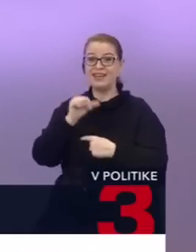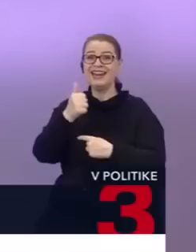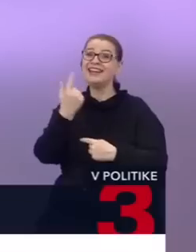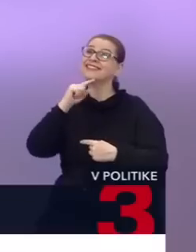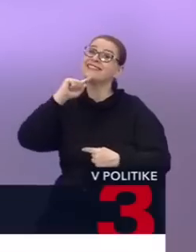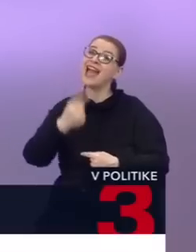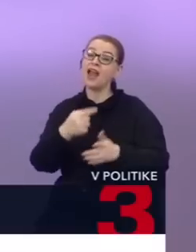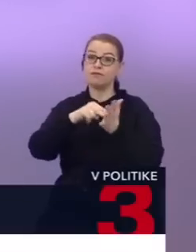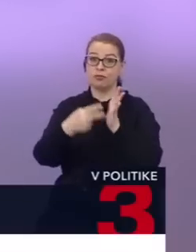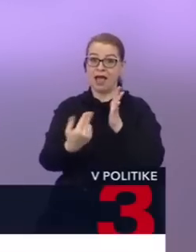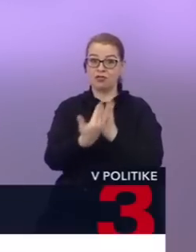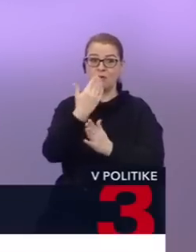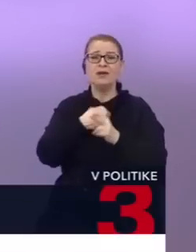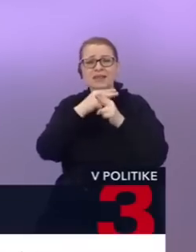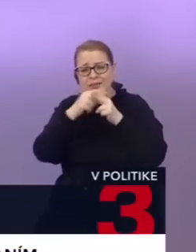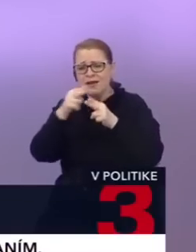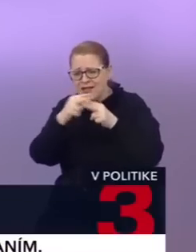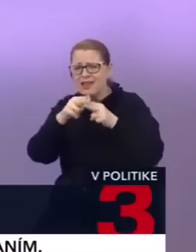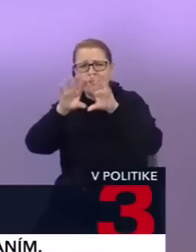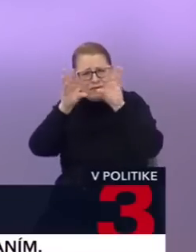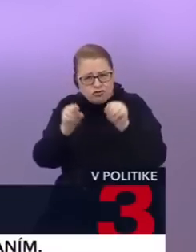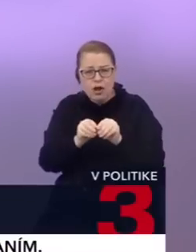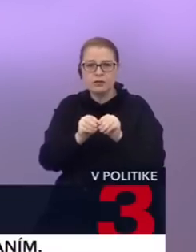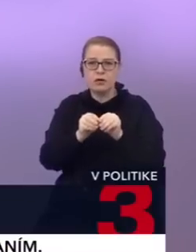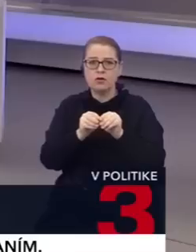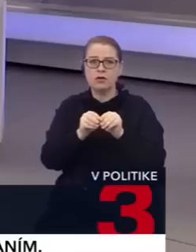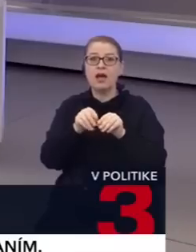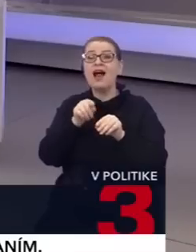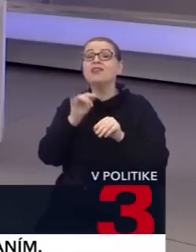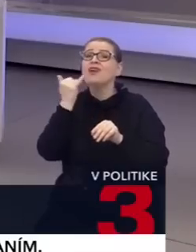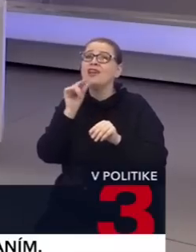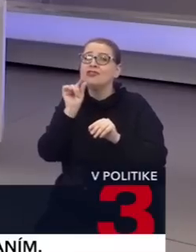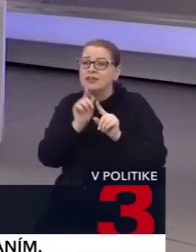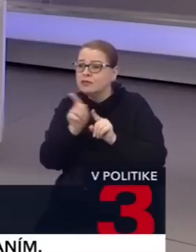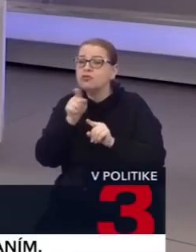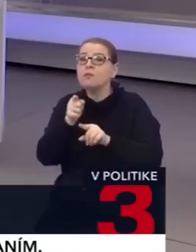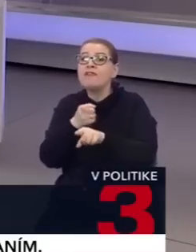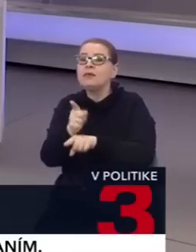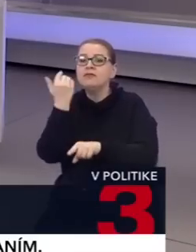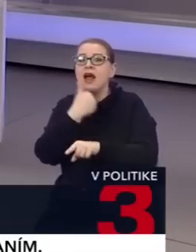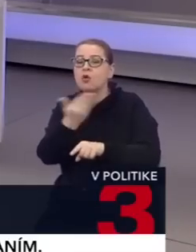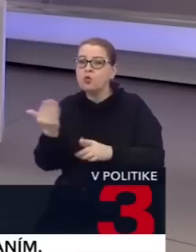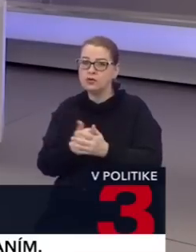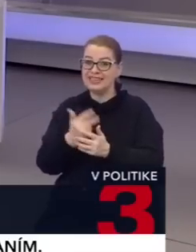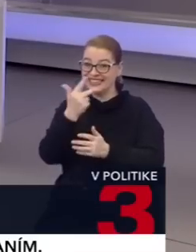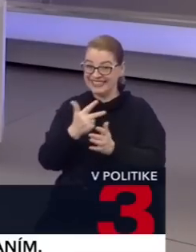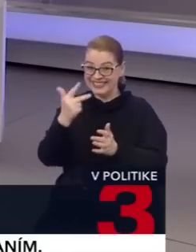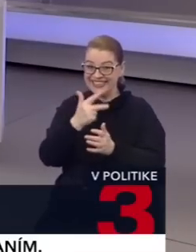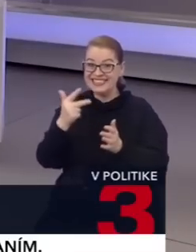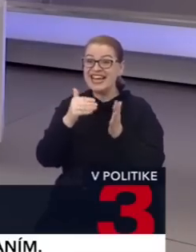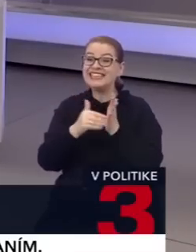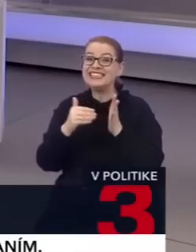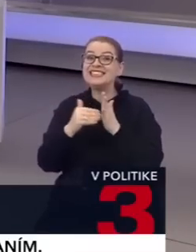z najlepších, naplňame, splňame všetky milníky, ale to by bolo ešte vedľajšie. On má dosah na ľudí. Veď 30 tisíc domácností